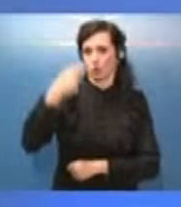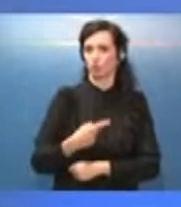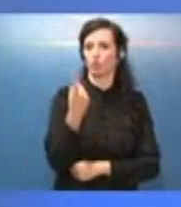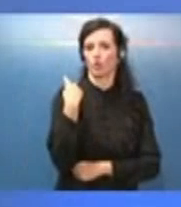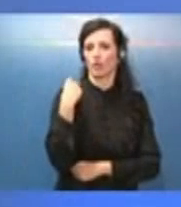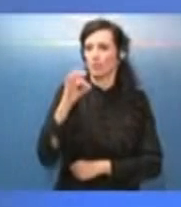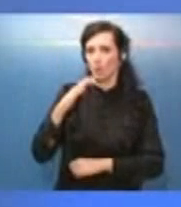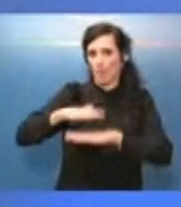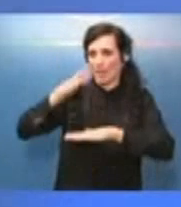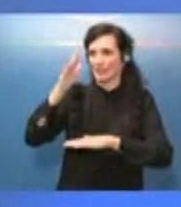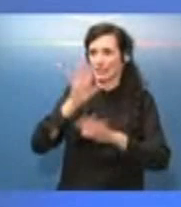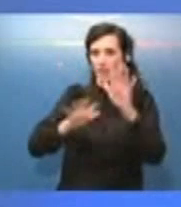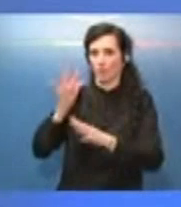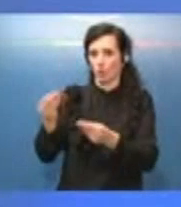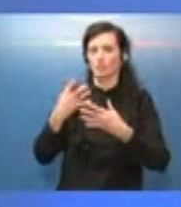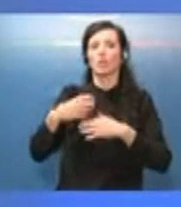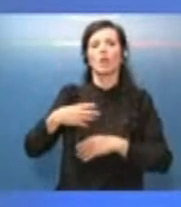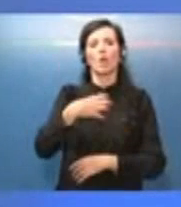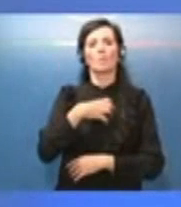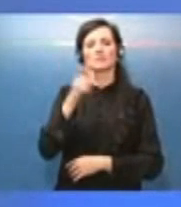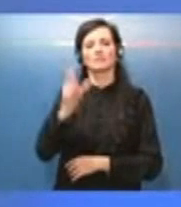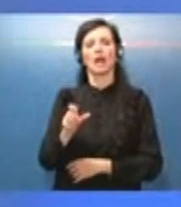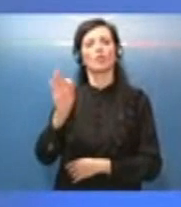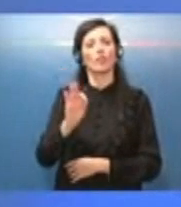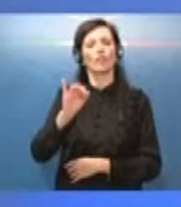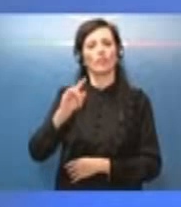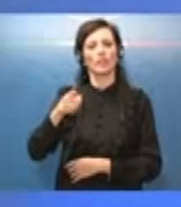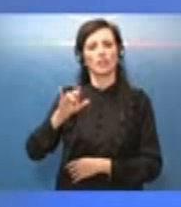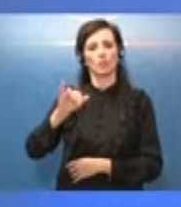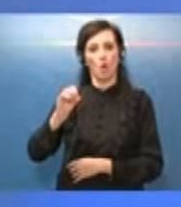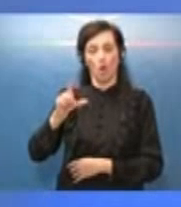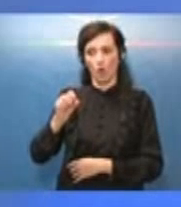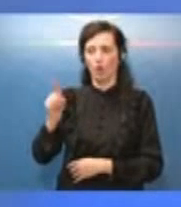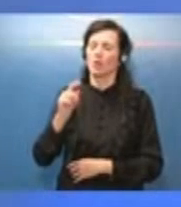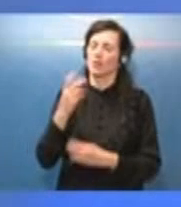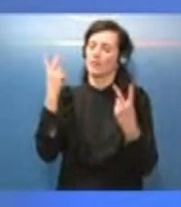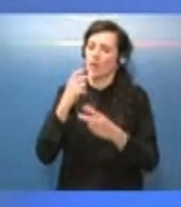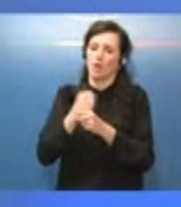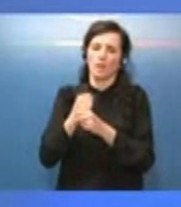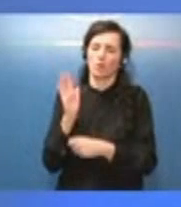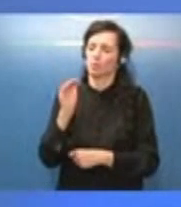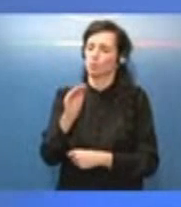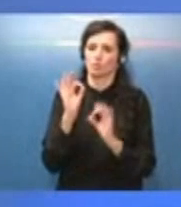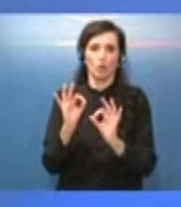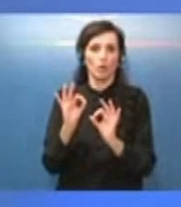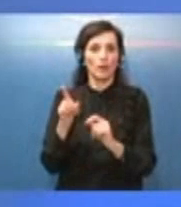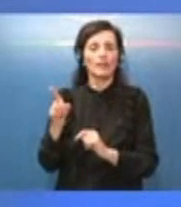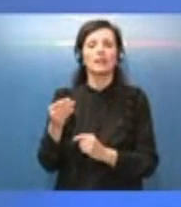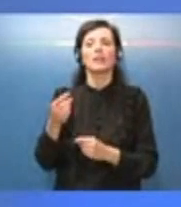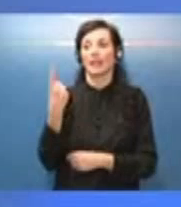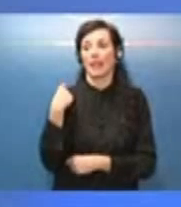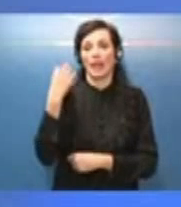me l'ha data stamattina il Commissario Filiolo che voglio ringraziare per il lavoro straordinario che svolge ogni giorno, abbiamo fatto 219